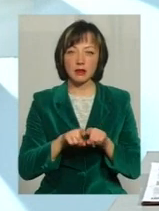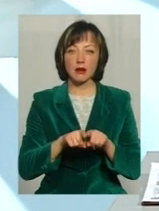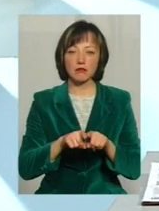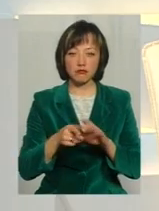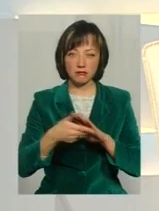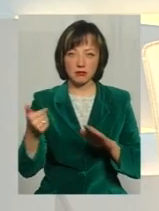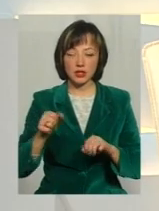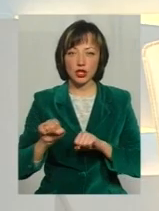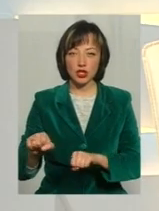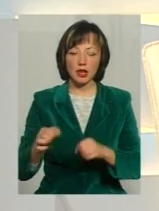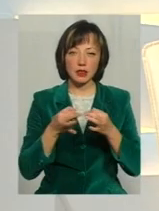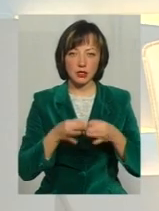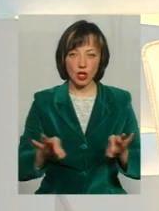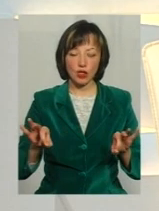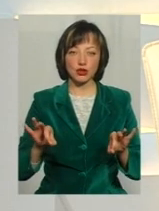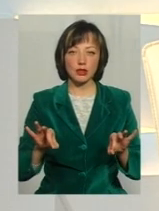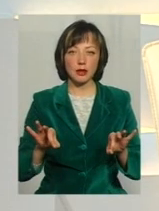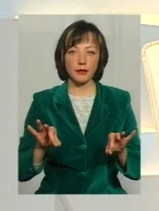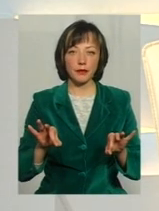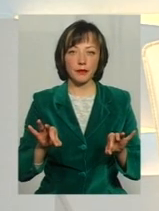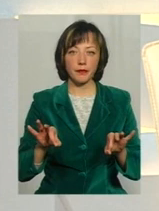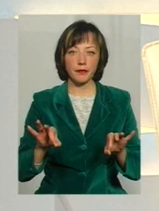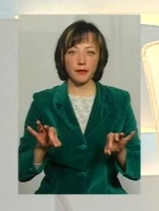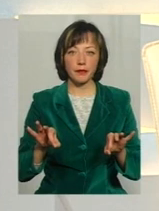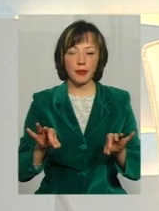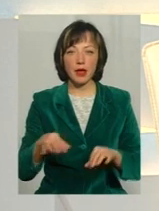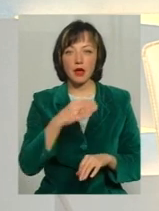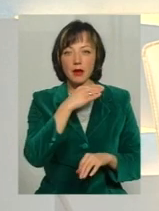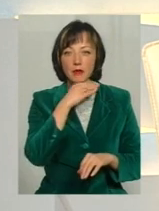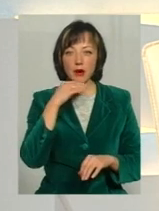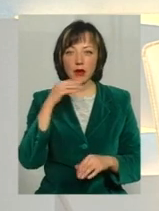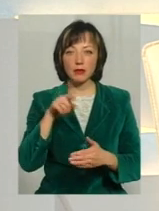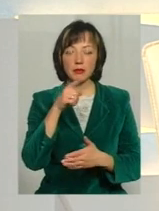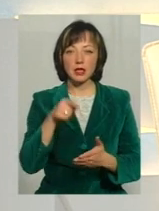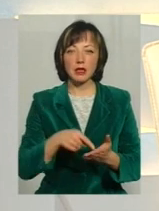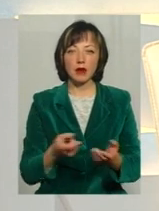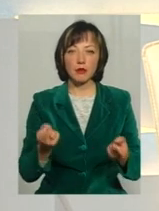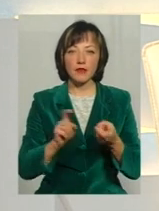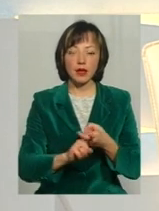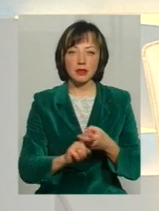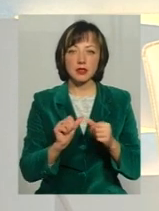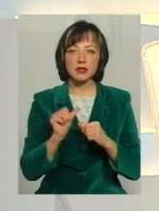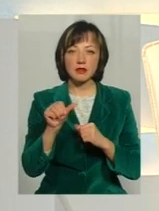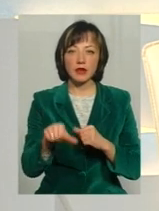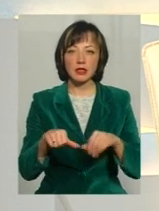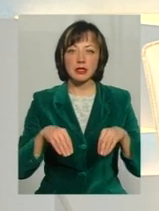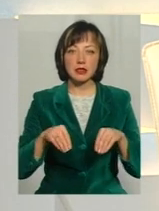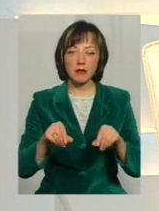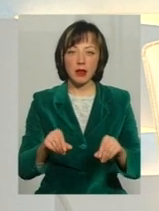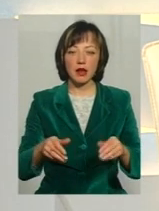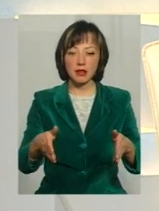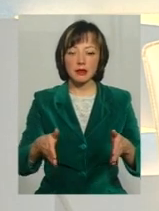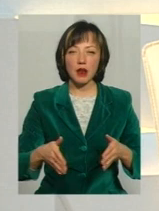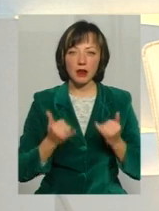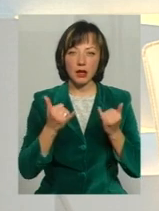захищати сувереність і незалежність Багато питань, пов'язаних з виділенням земельних ділянок